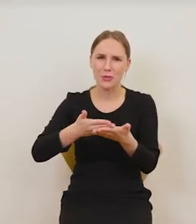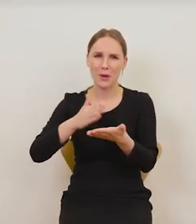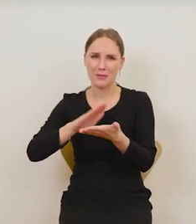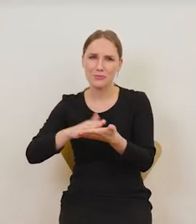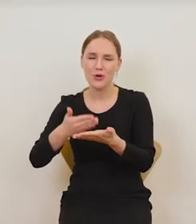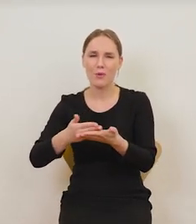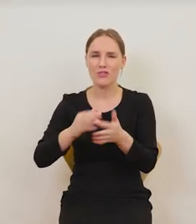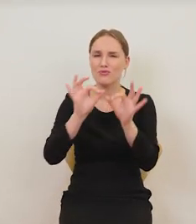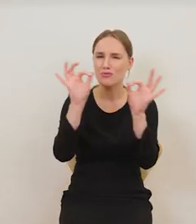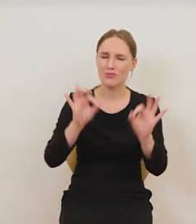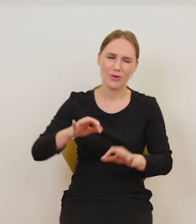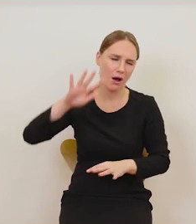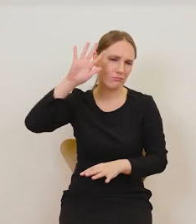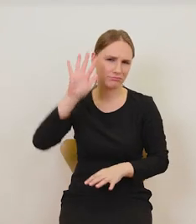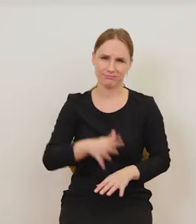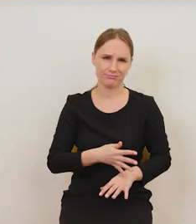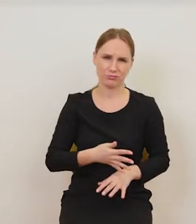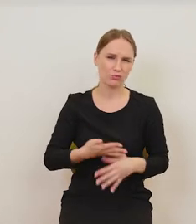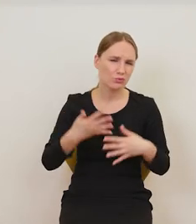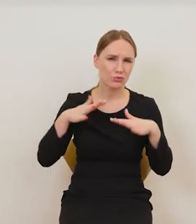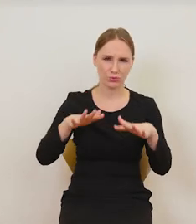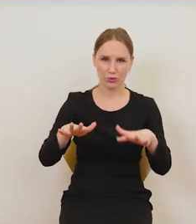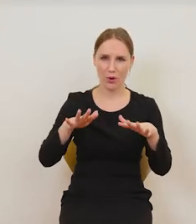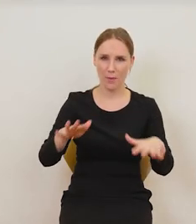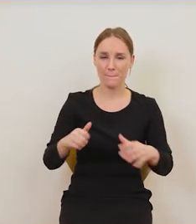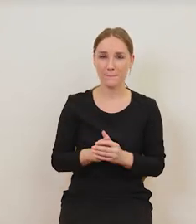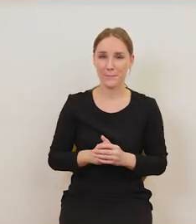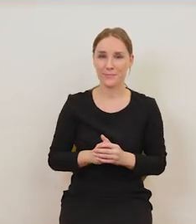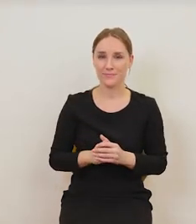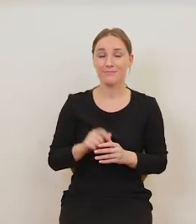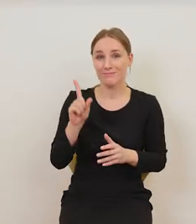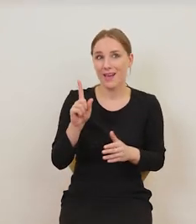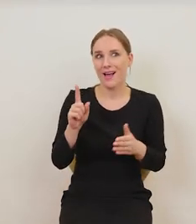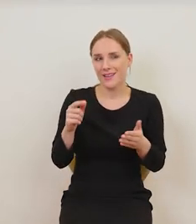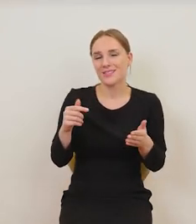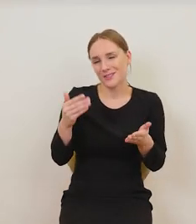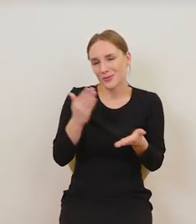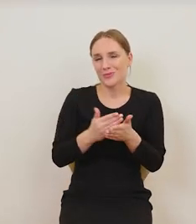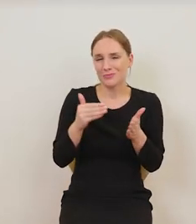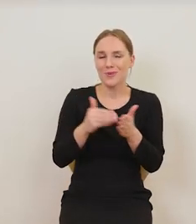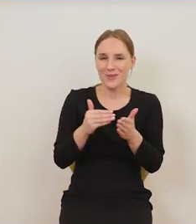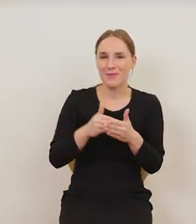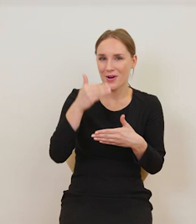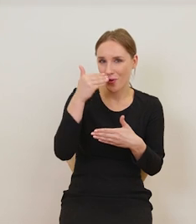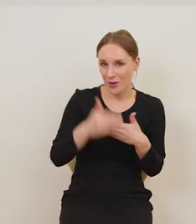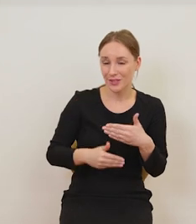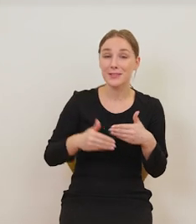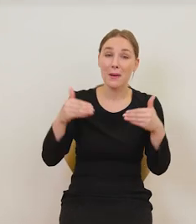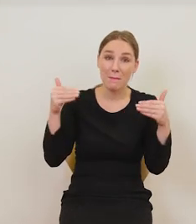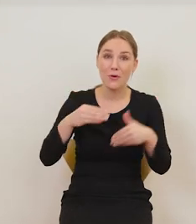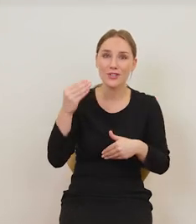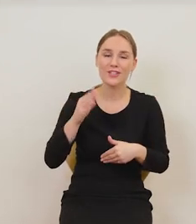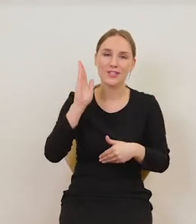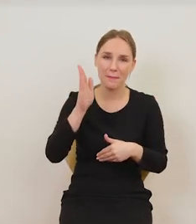sztuce jest całe mnóstwo, no ale kiedyś trzeba skończyć, być może będziemy